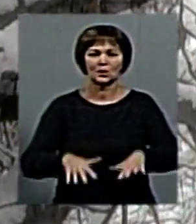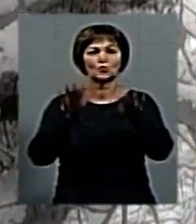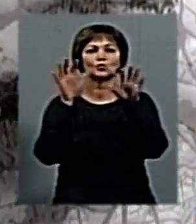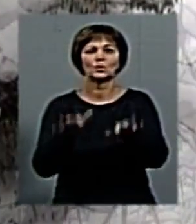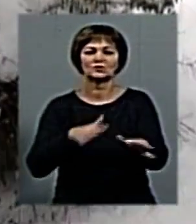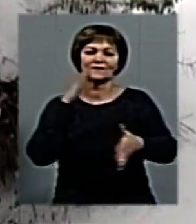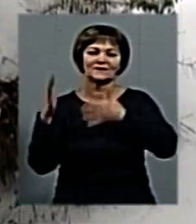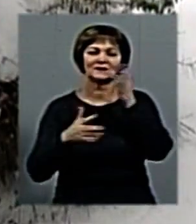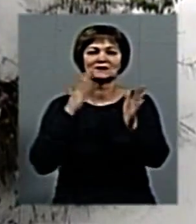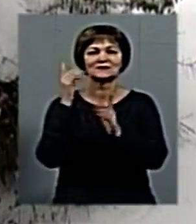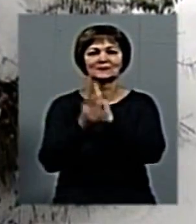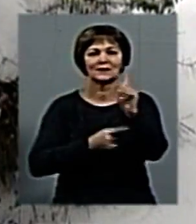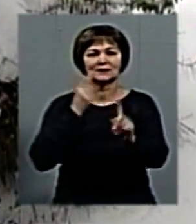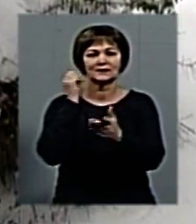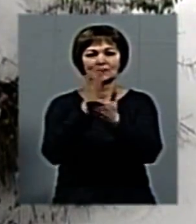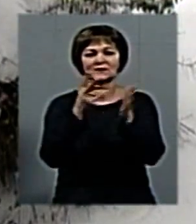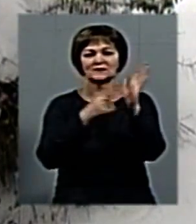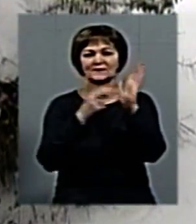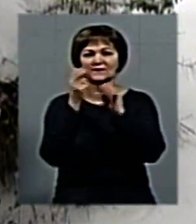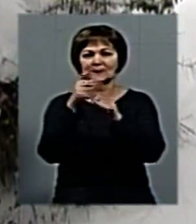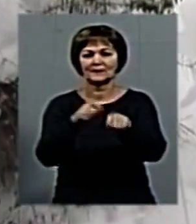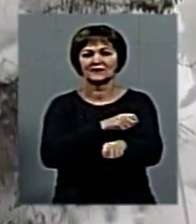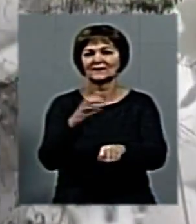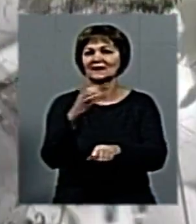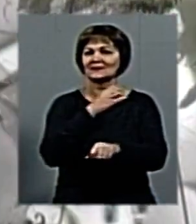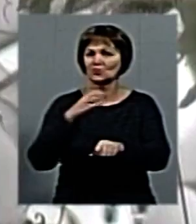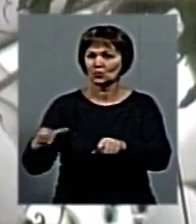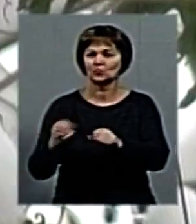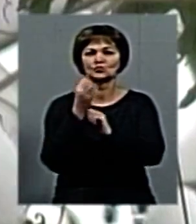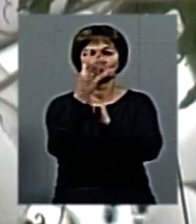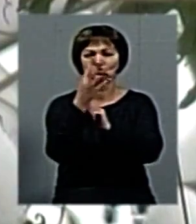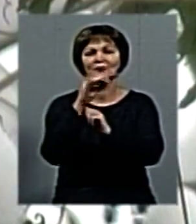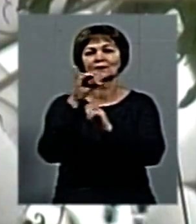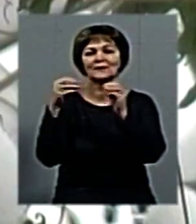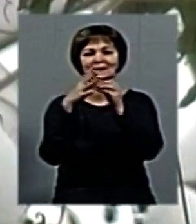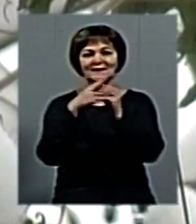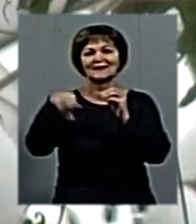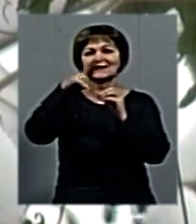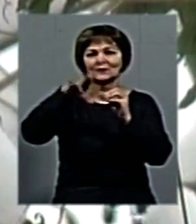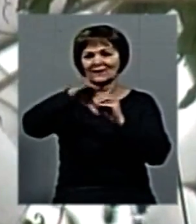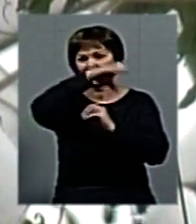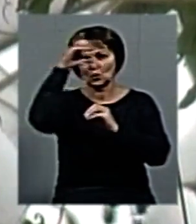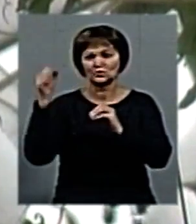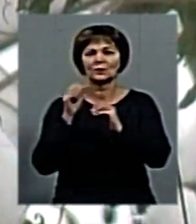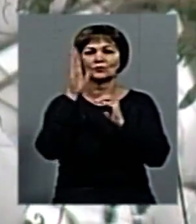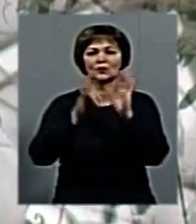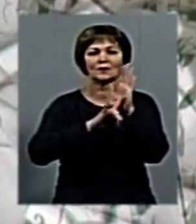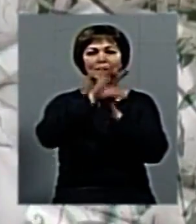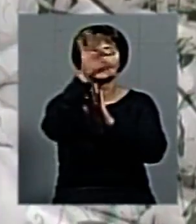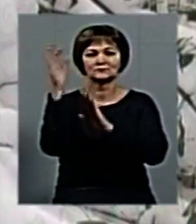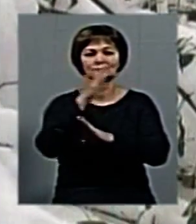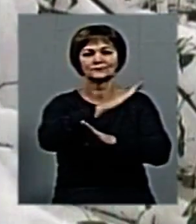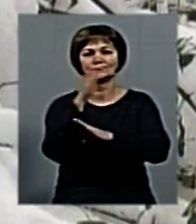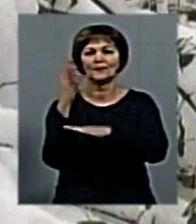Вітер змінних напрямків 7-12 метрів на секунду. 14 та 15 грудня вночі стовпчики термометрів